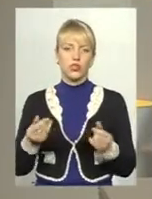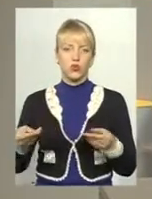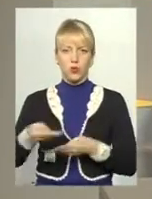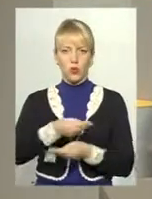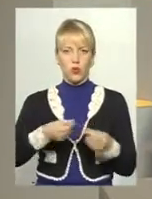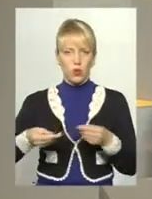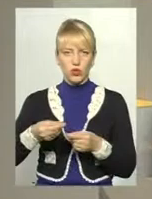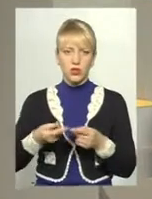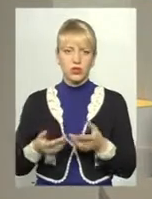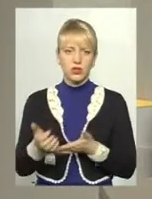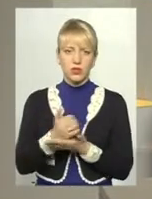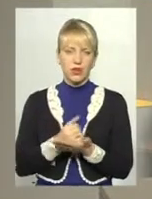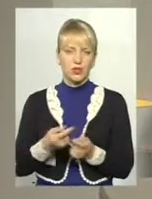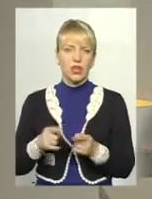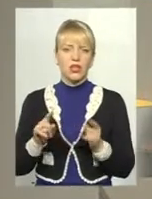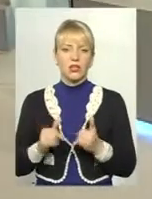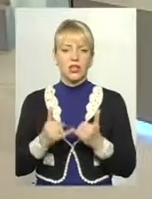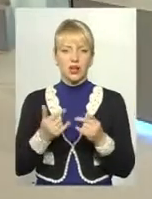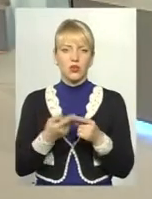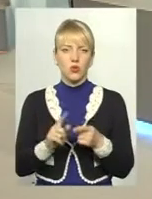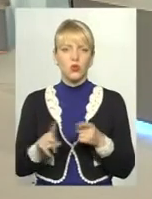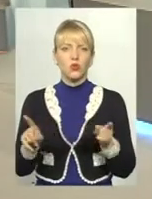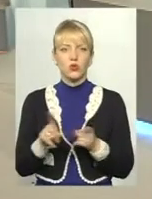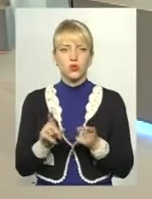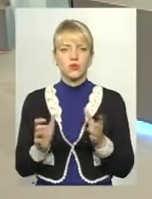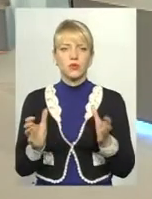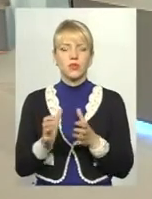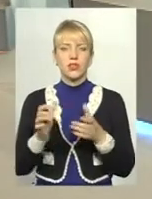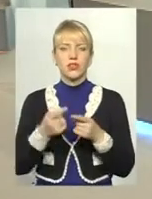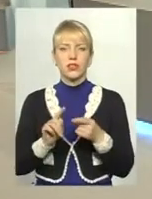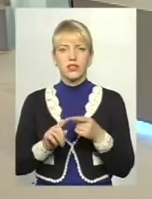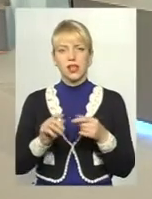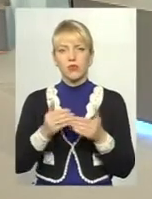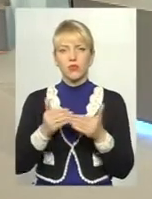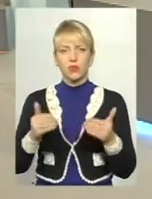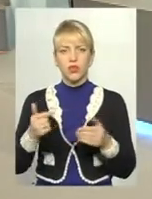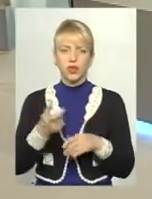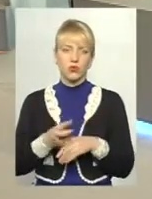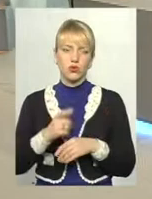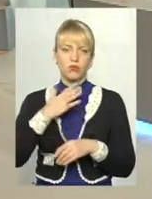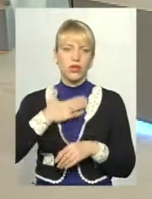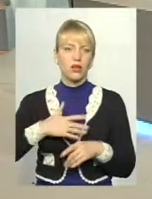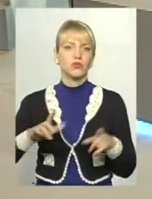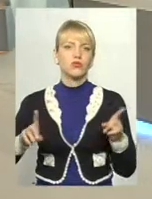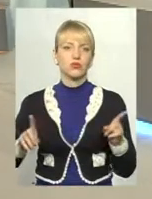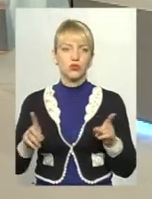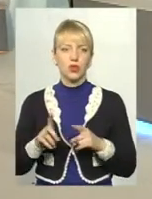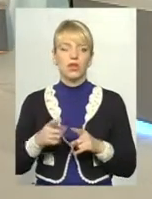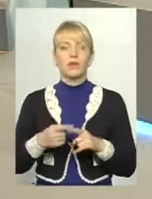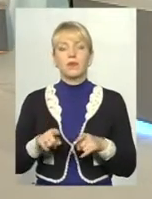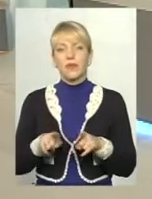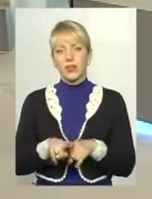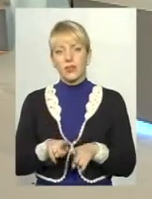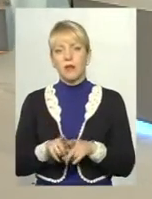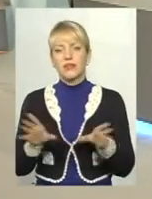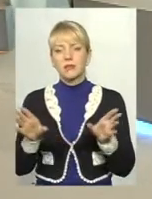навіть оголошують, для того, аби зберегти цей музей. І дуже приємно, що також, я думаю,